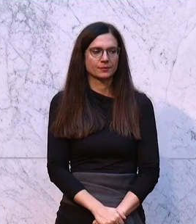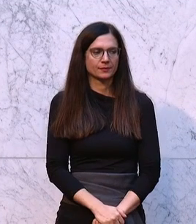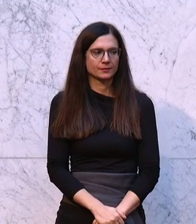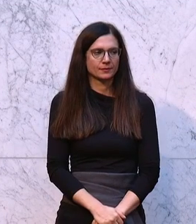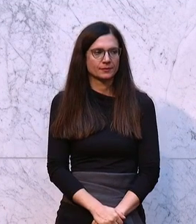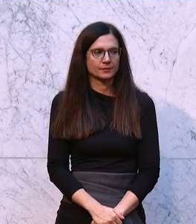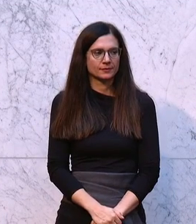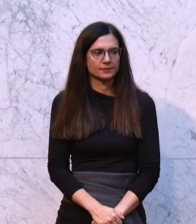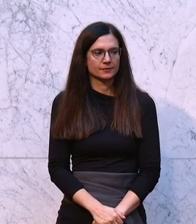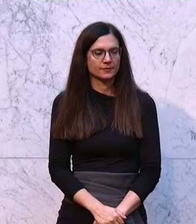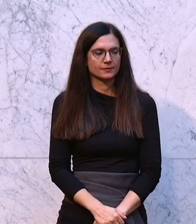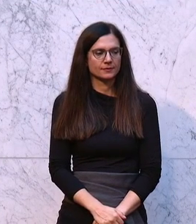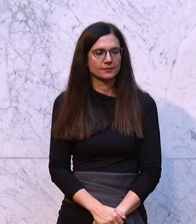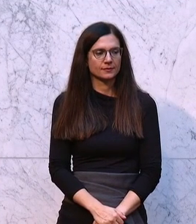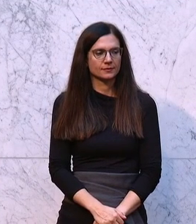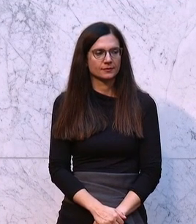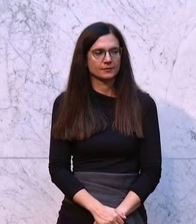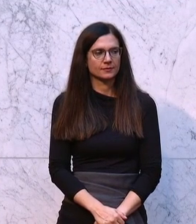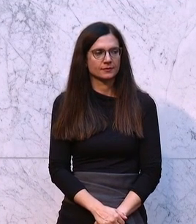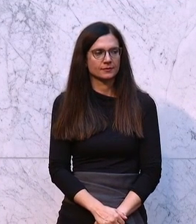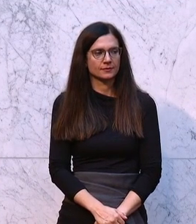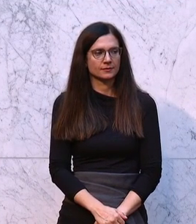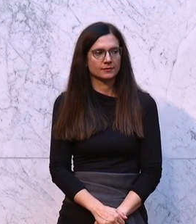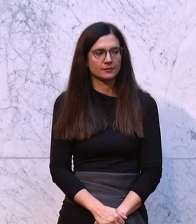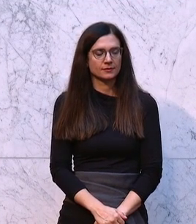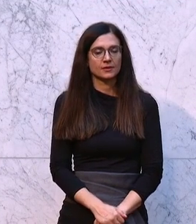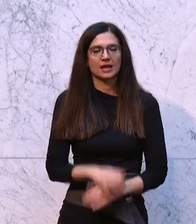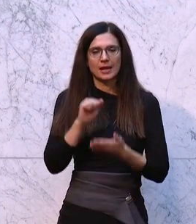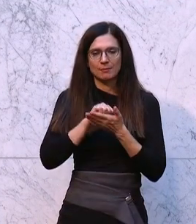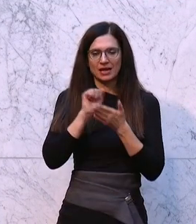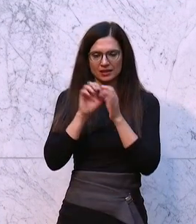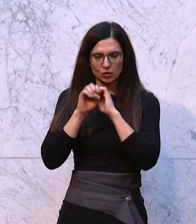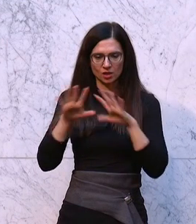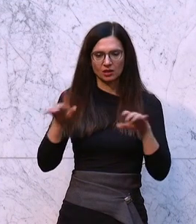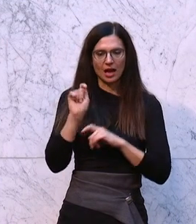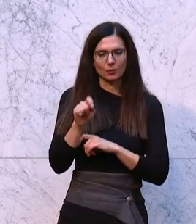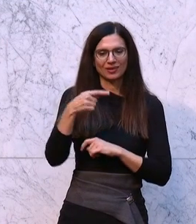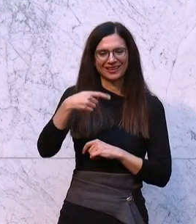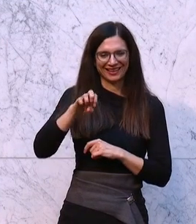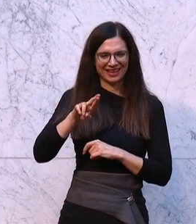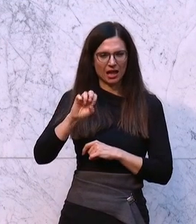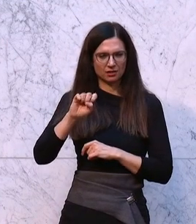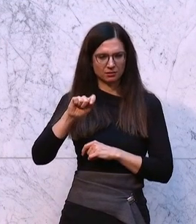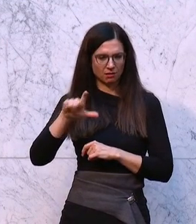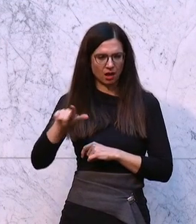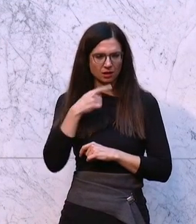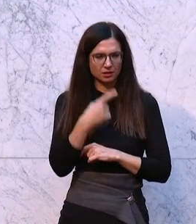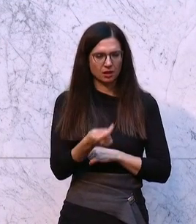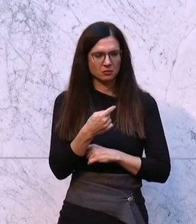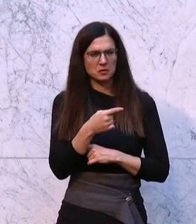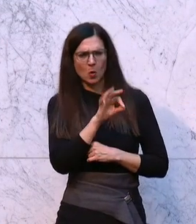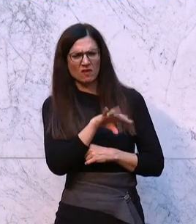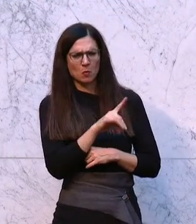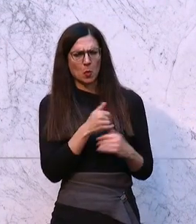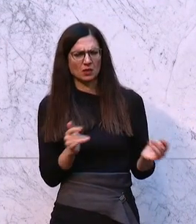Das ist nur Symbol. Und weil auch ausdrücklich, auch in der Presseaussendung vom Abgeordneten Geister, die Rede war davon, das wird